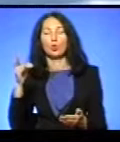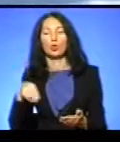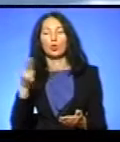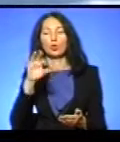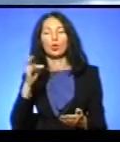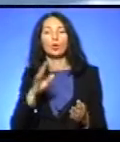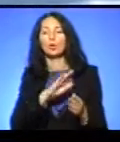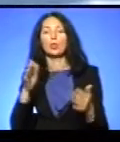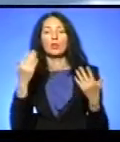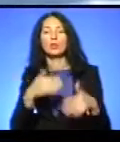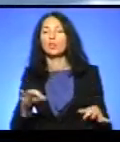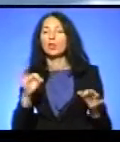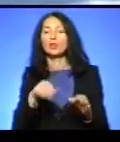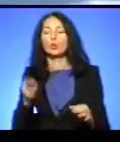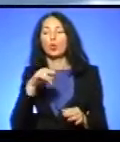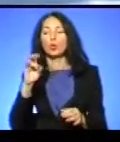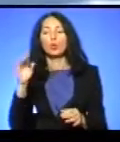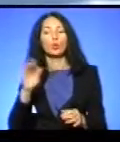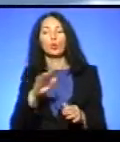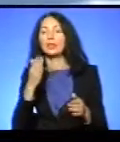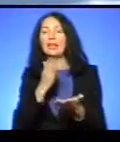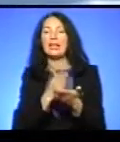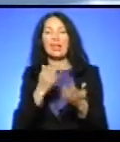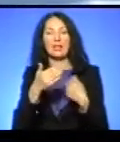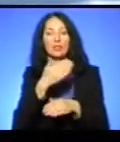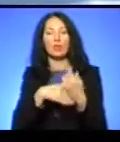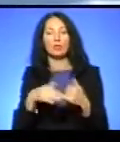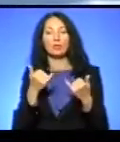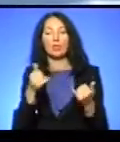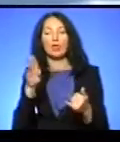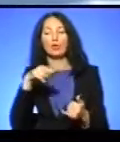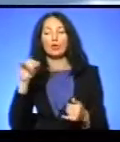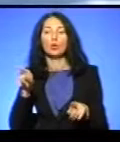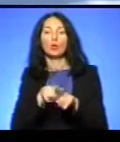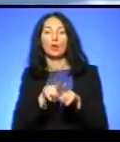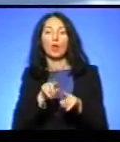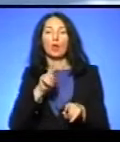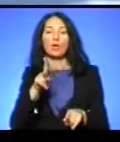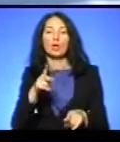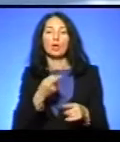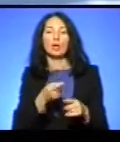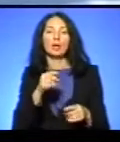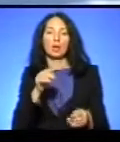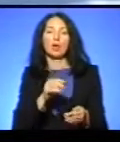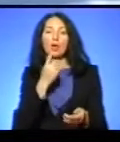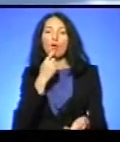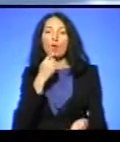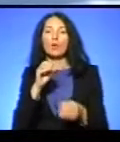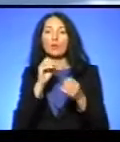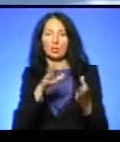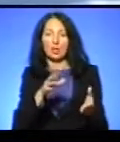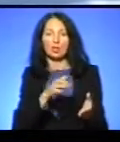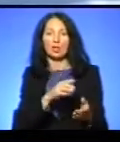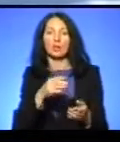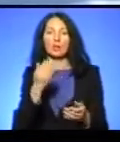нічого, донор не стає інвалідом. Для донора це як здача крові. Він поділився частинкою своїх клітинок, і через два тижні вони в нього повністю